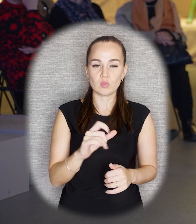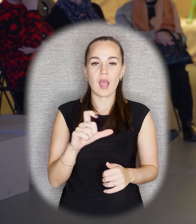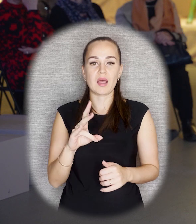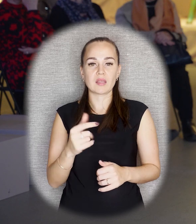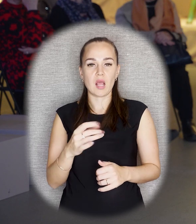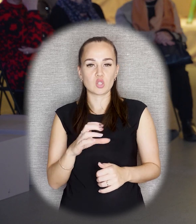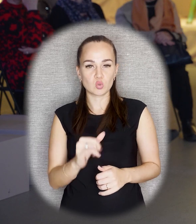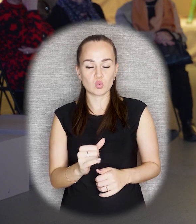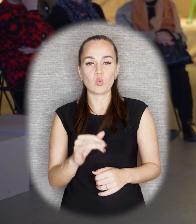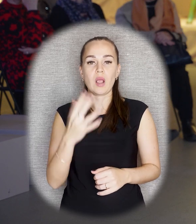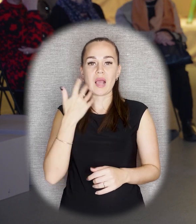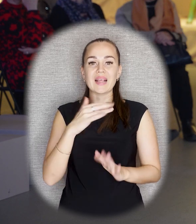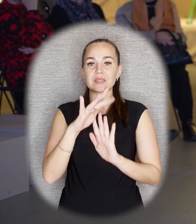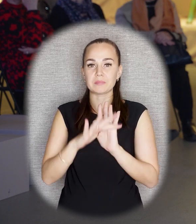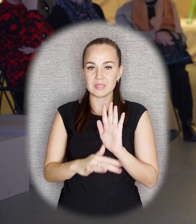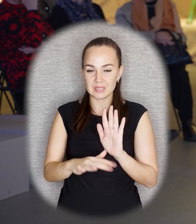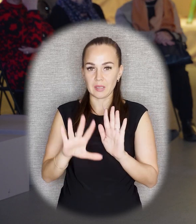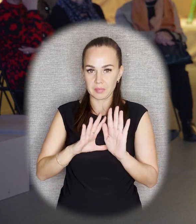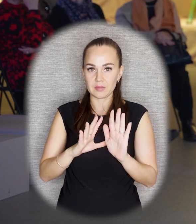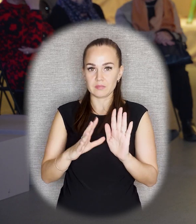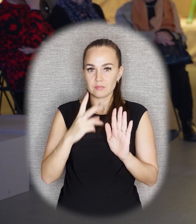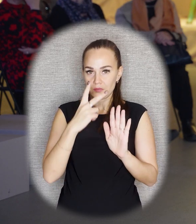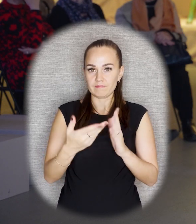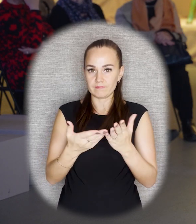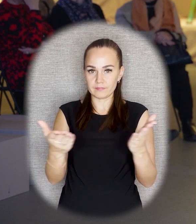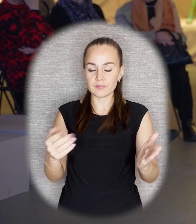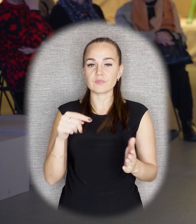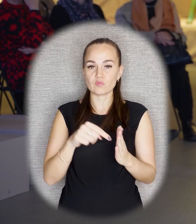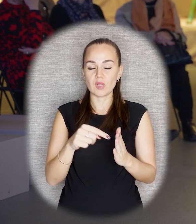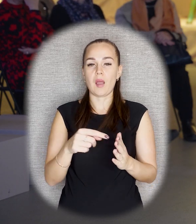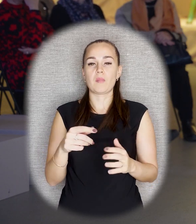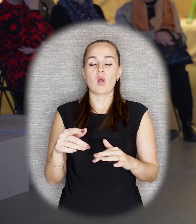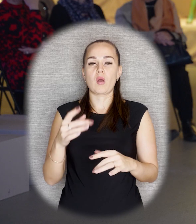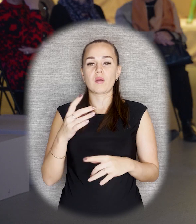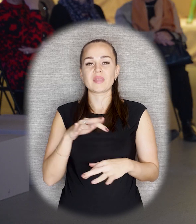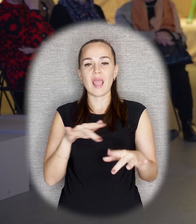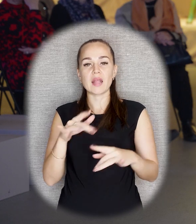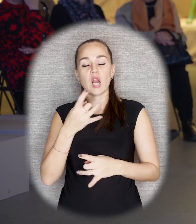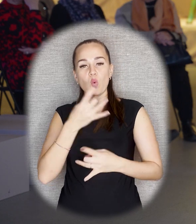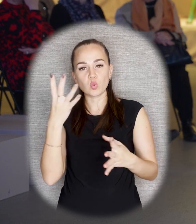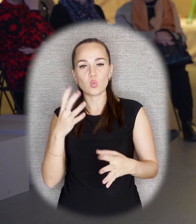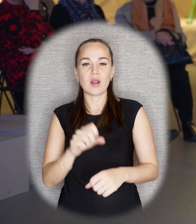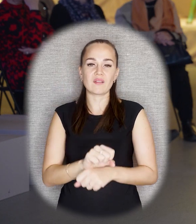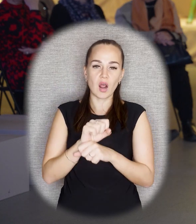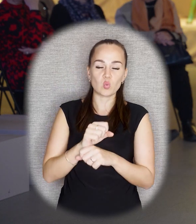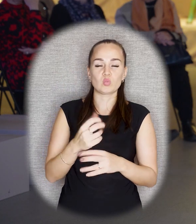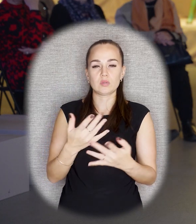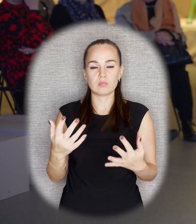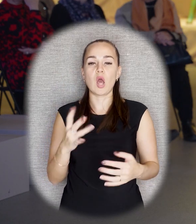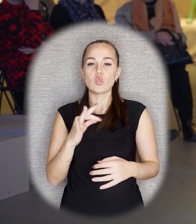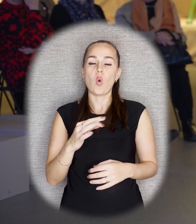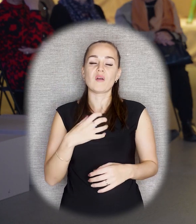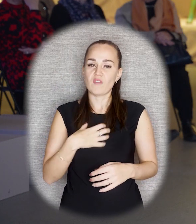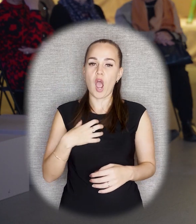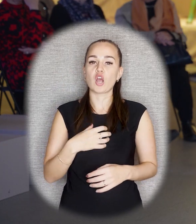списка было указано, что вот большой список деятелей культуры, науки, революционеров, но основное внимание нужно уделить